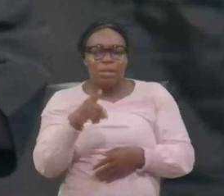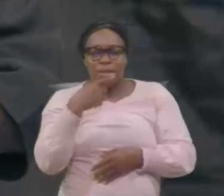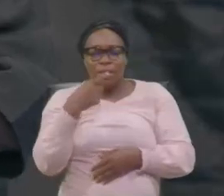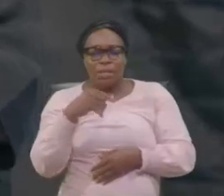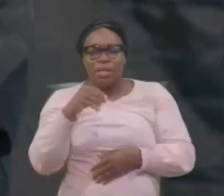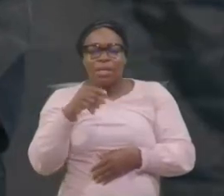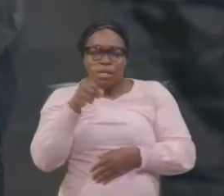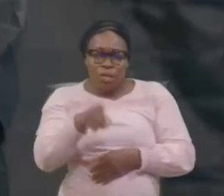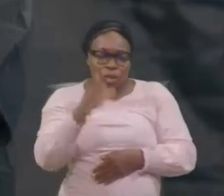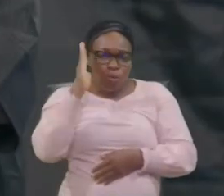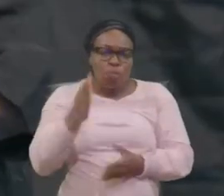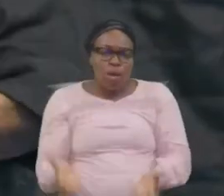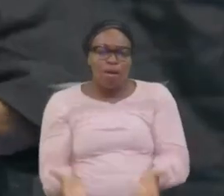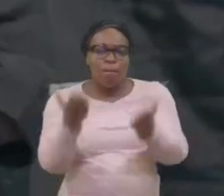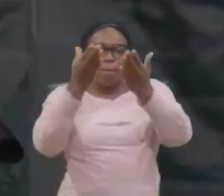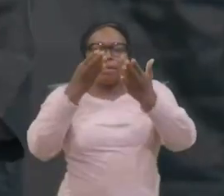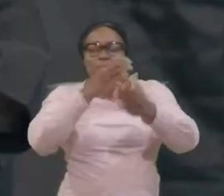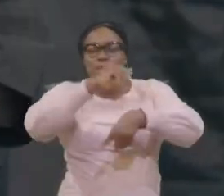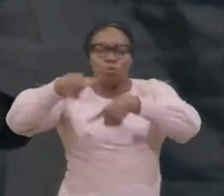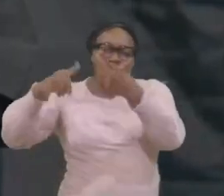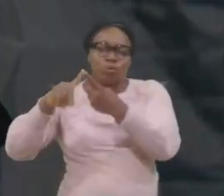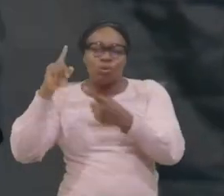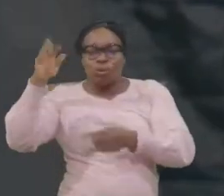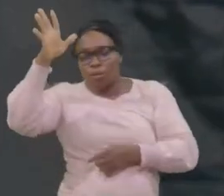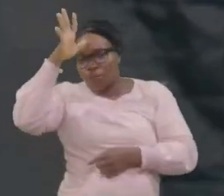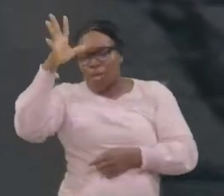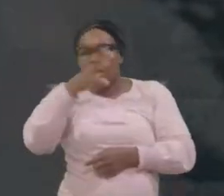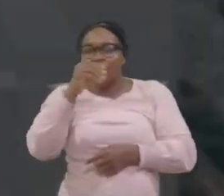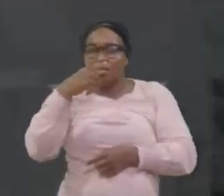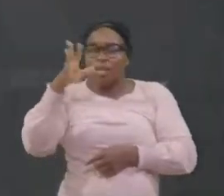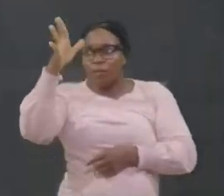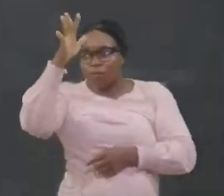vers mon père. Et je lui dirai, Mon père,